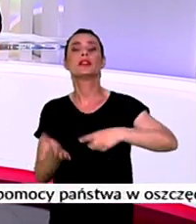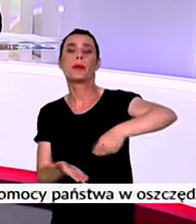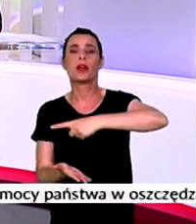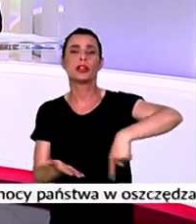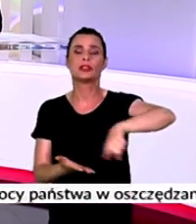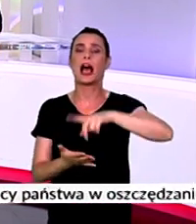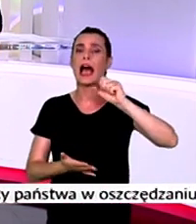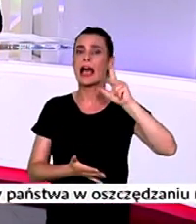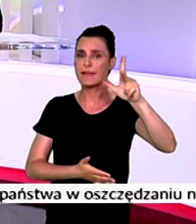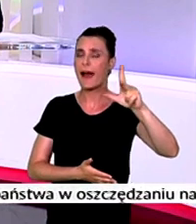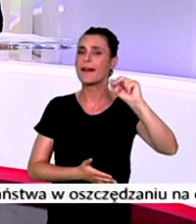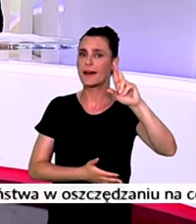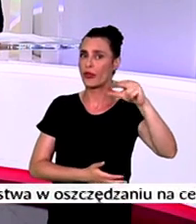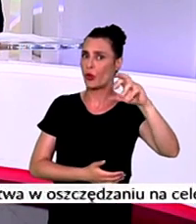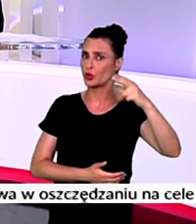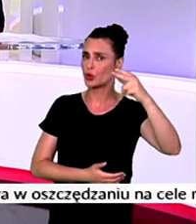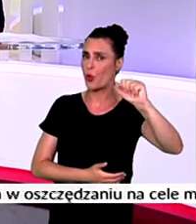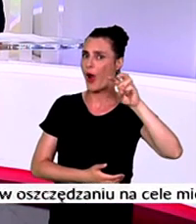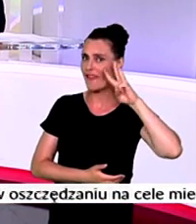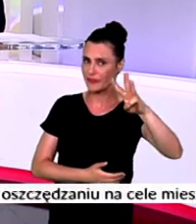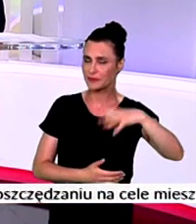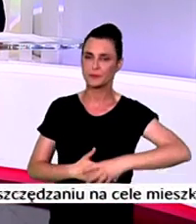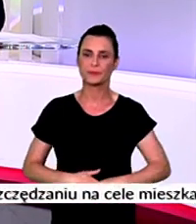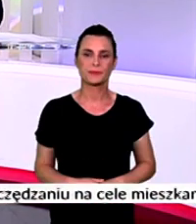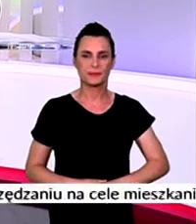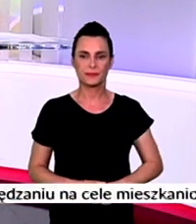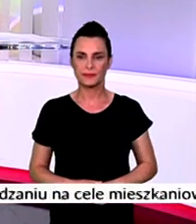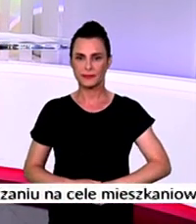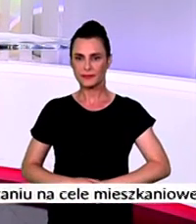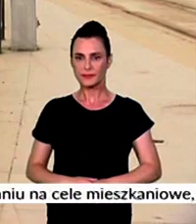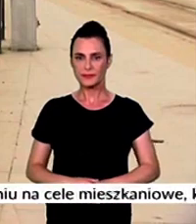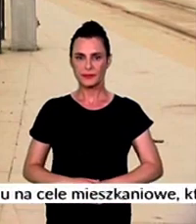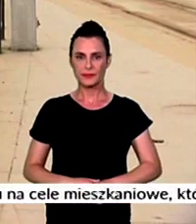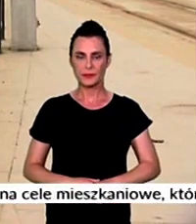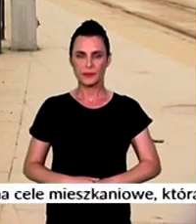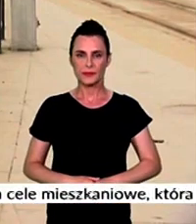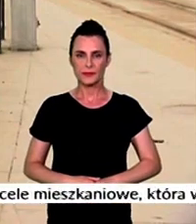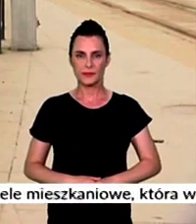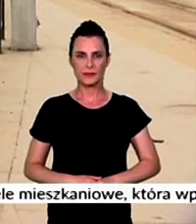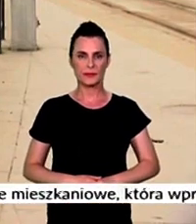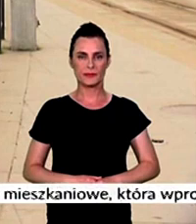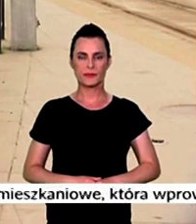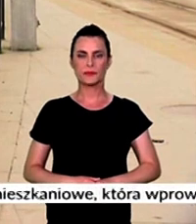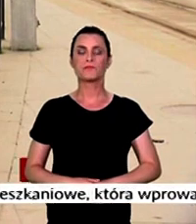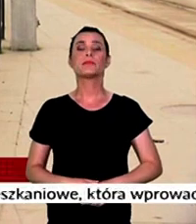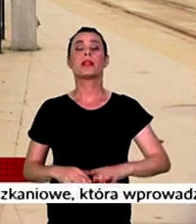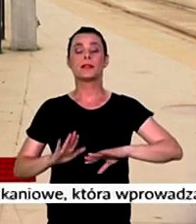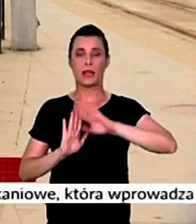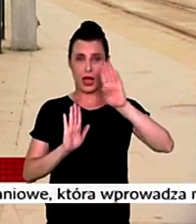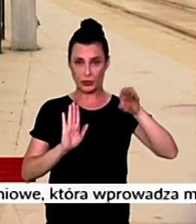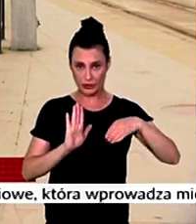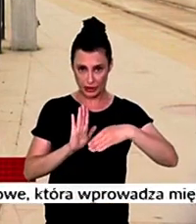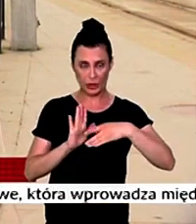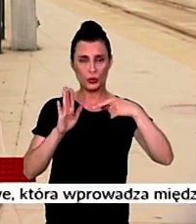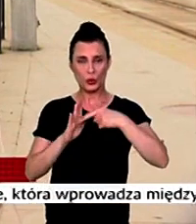zgrupowania AK Radosław. Szczegóły zna Marcin Błodarski. Przez cały dzień, także wieczorem tutaj na ulicy